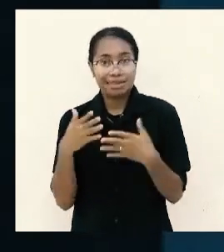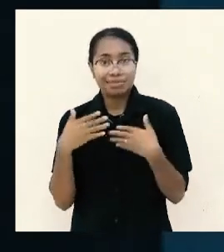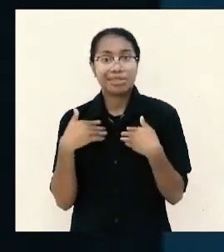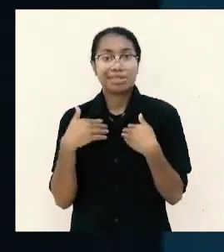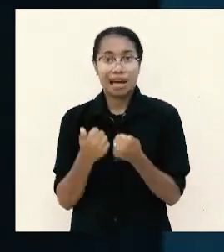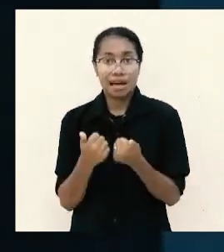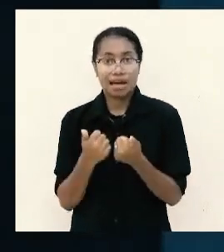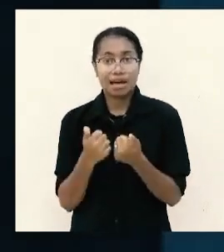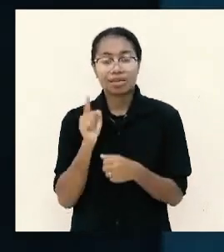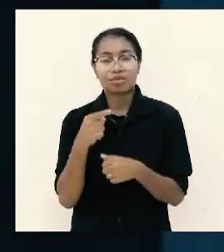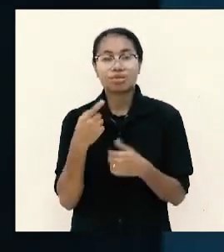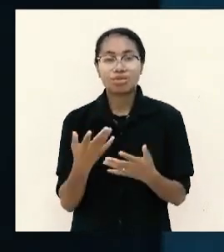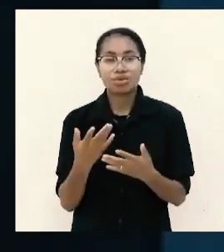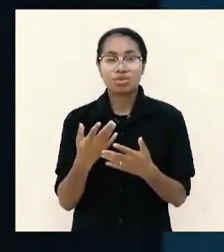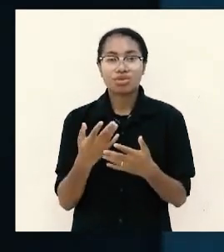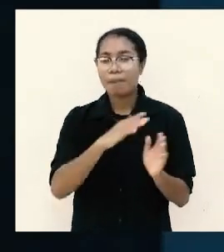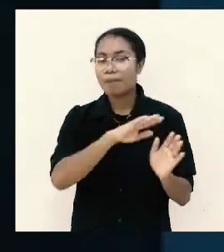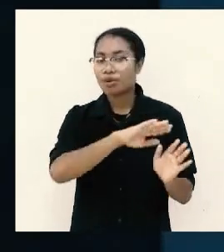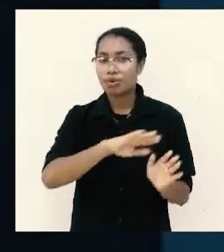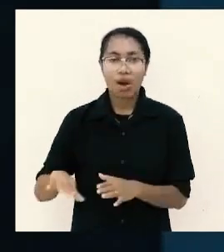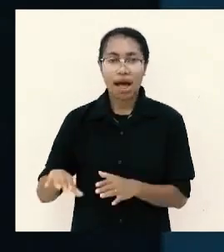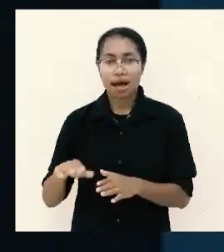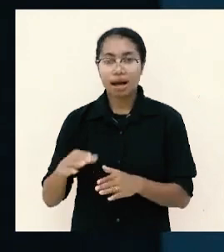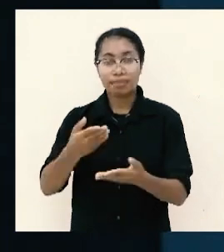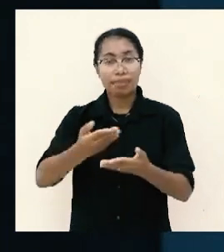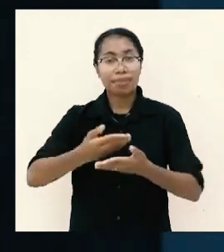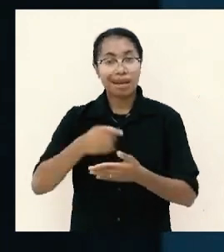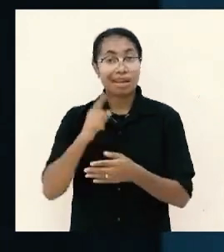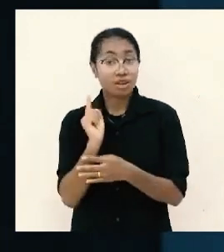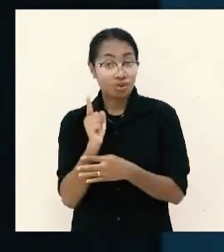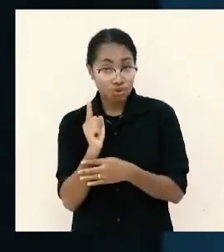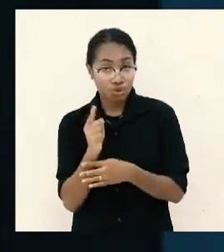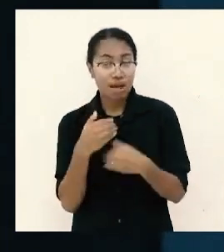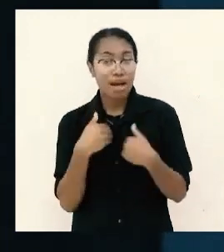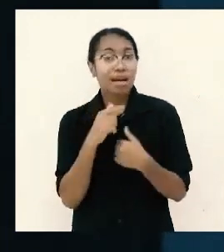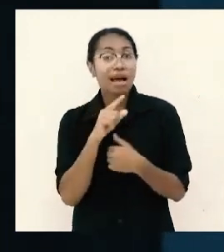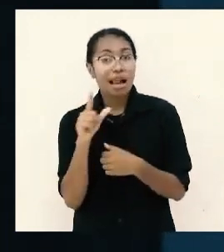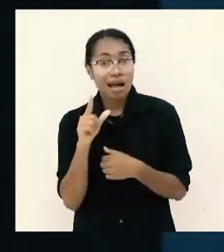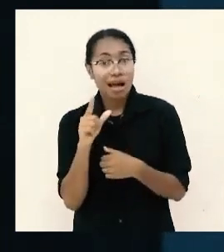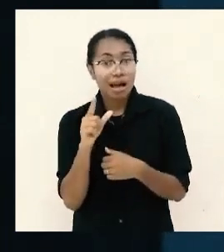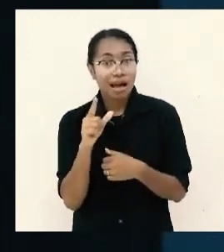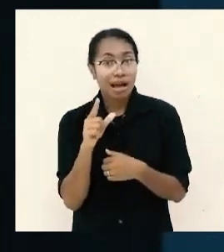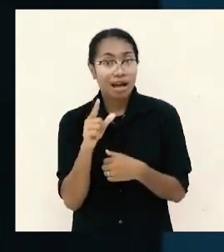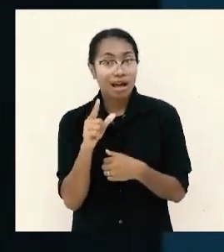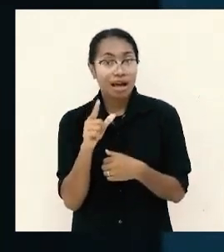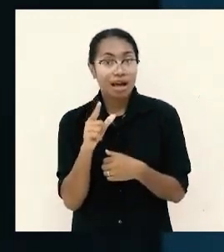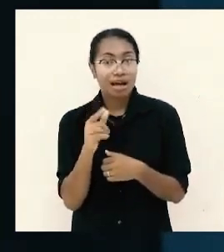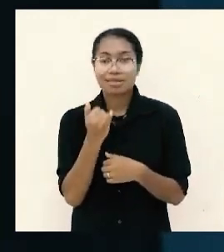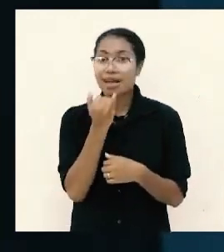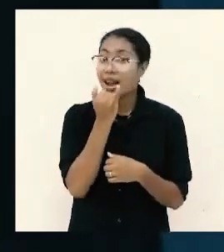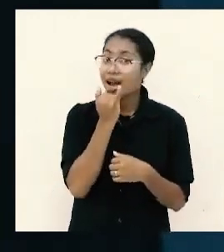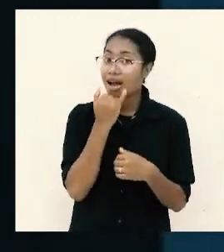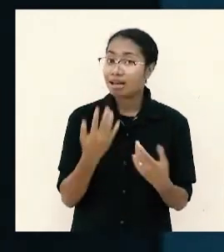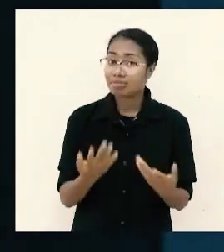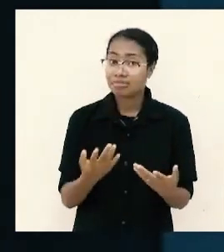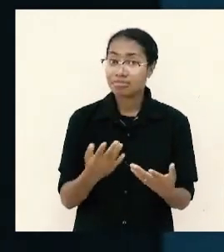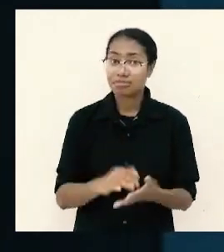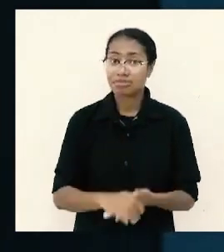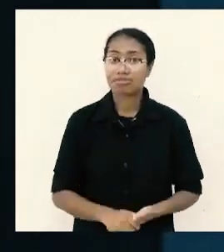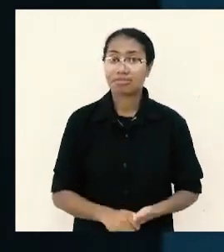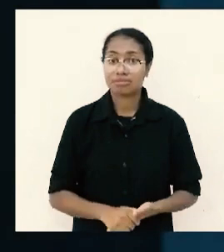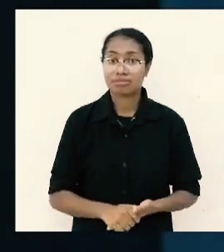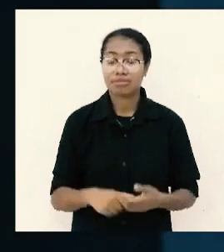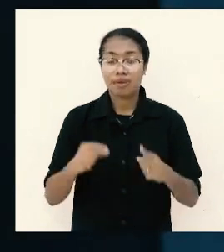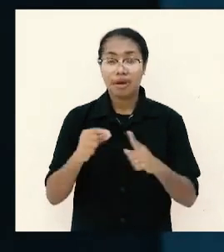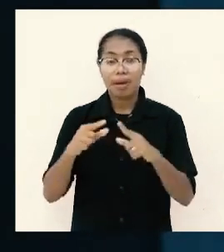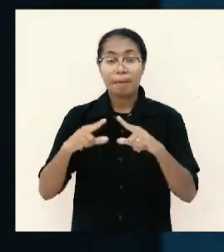jadi menolak pemberian itu adalah sebuah kesalahan Paulus